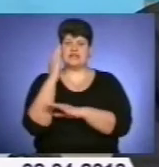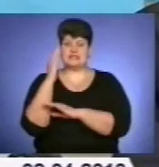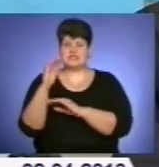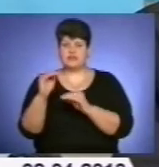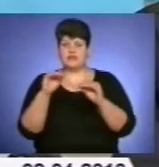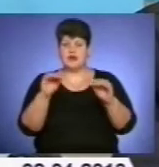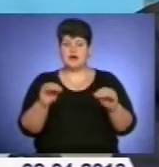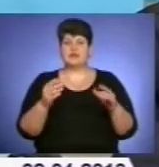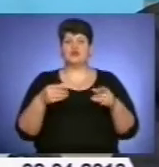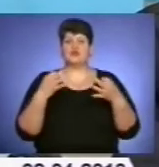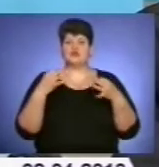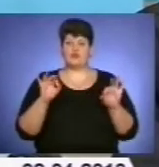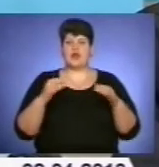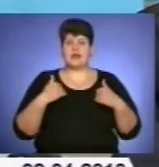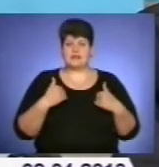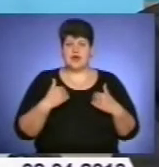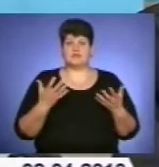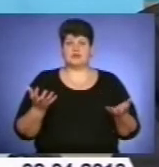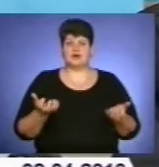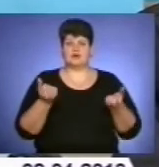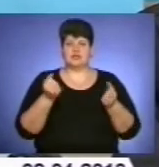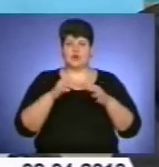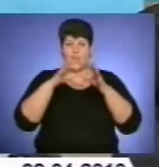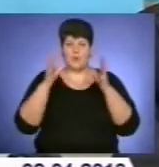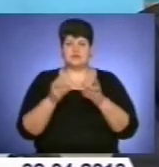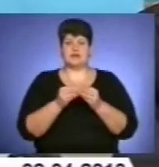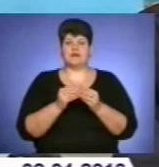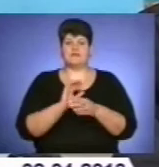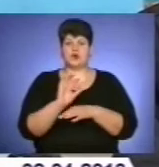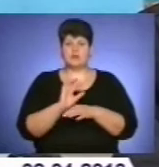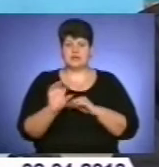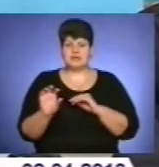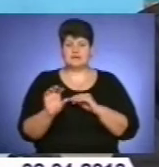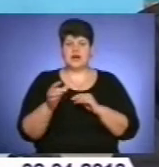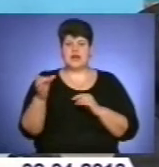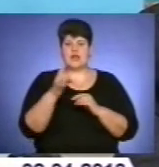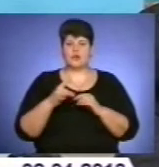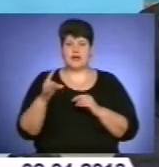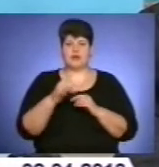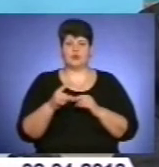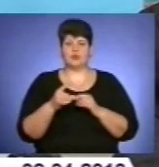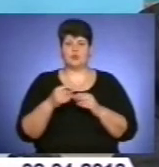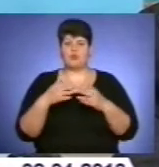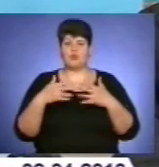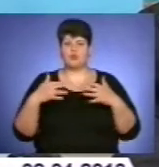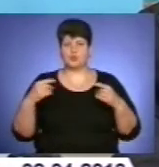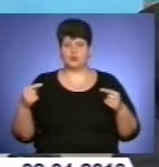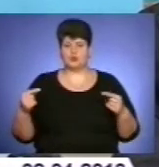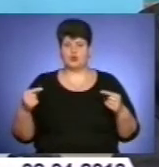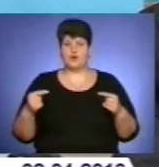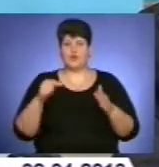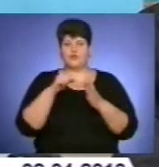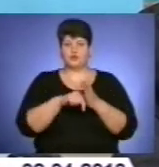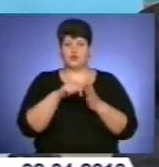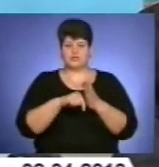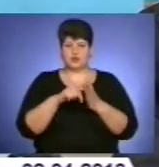програмі, дозволять нам наростити обсяг виробництва регіонального продукту, тобто внутрішнього